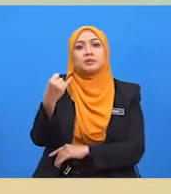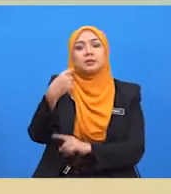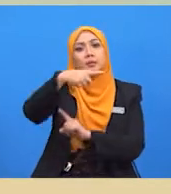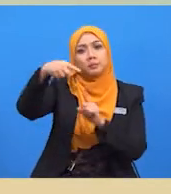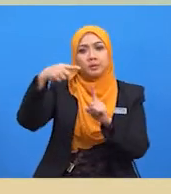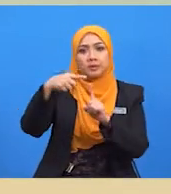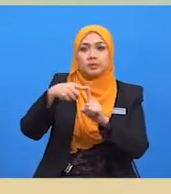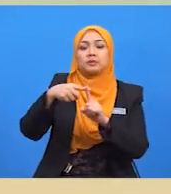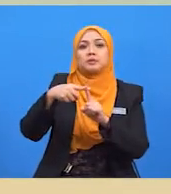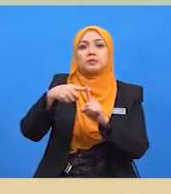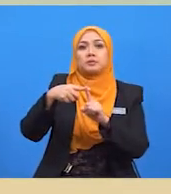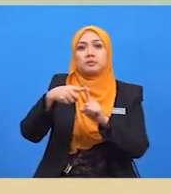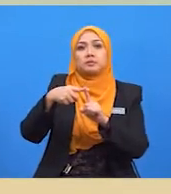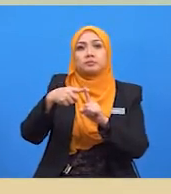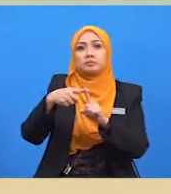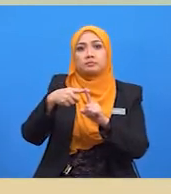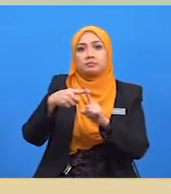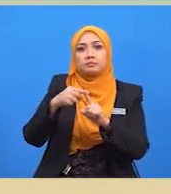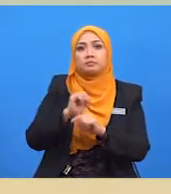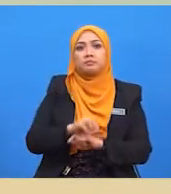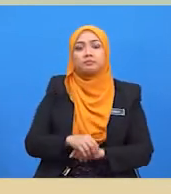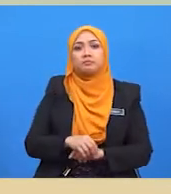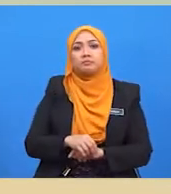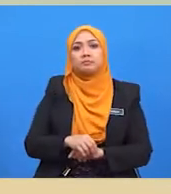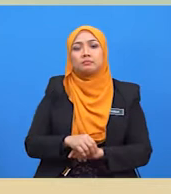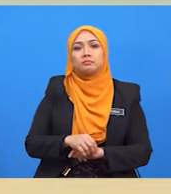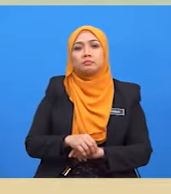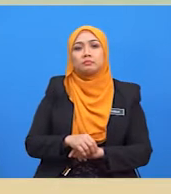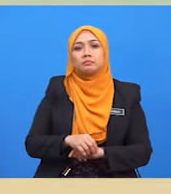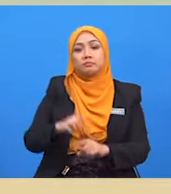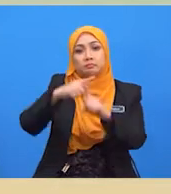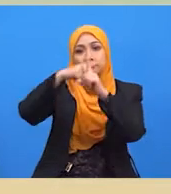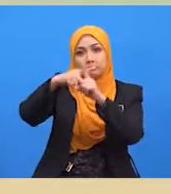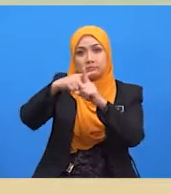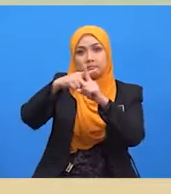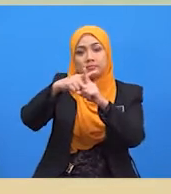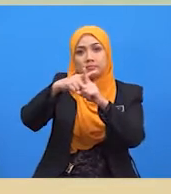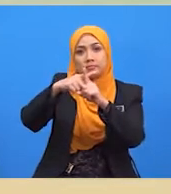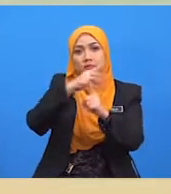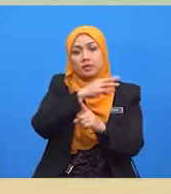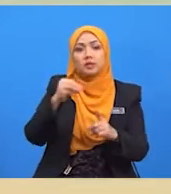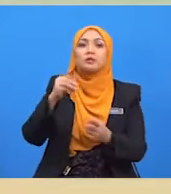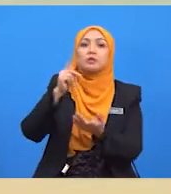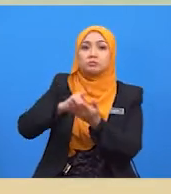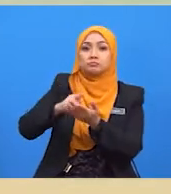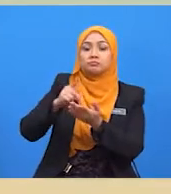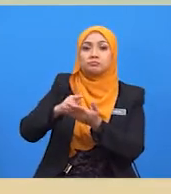bersilang dengan kelup ST. Kuantiti keseimbangan baru adalah